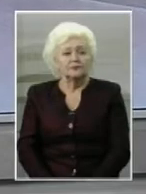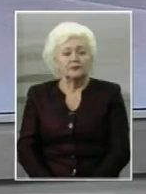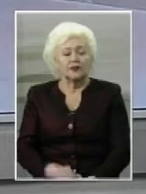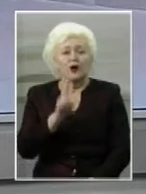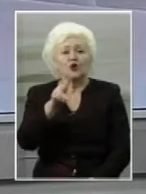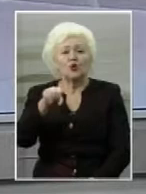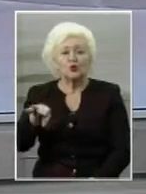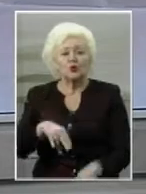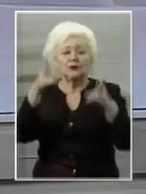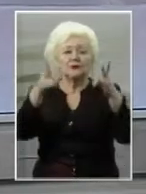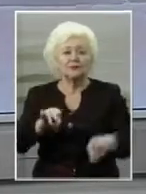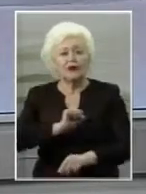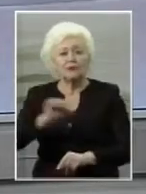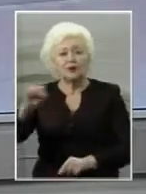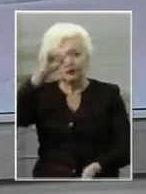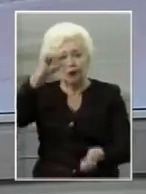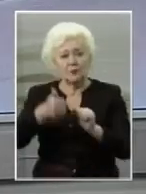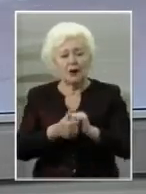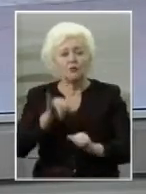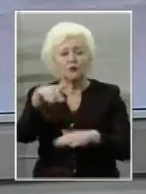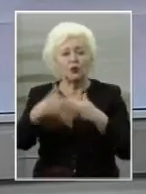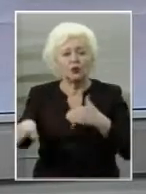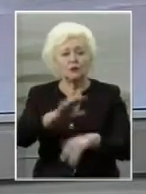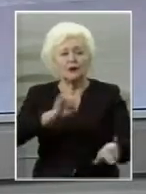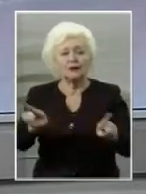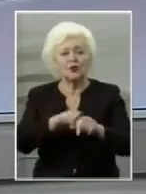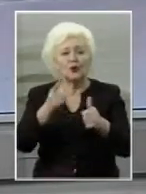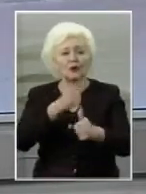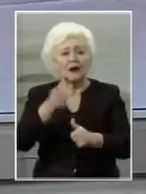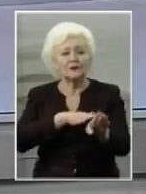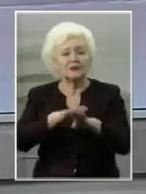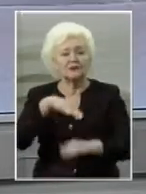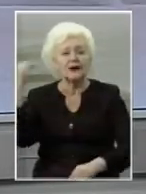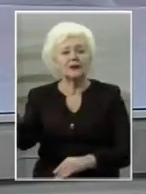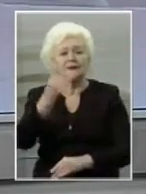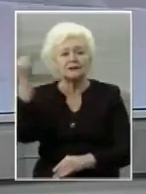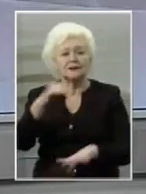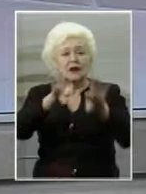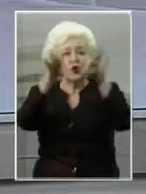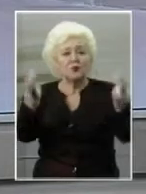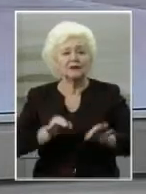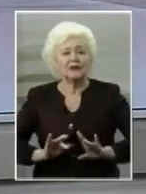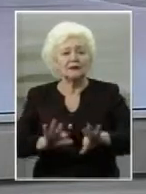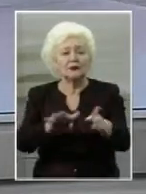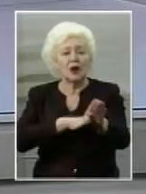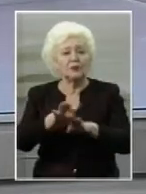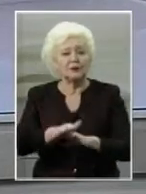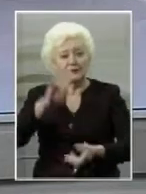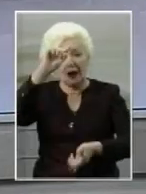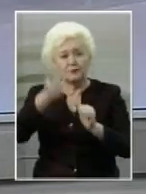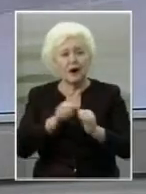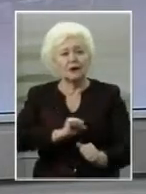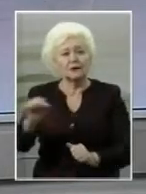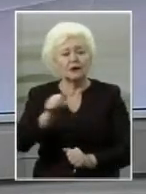Крутий, трагедія, подвиг, пам'ять. У Херсоні під такою назвою відбувся історично-мистецький захід, присвячений пам'яті